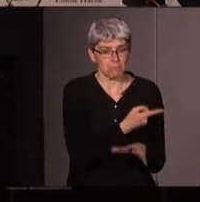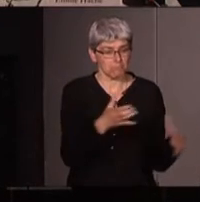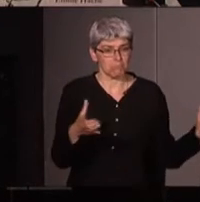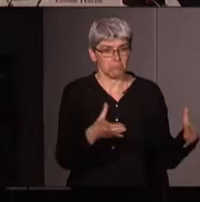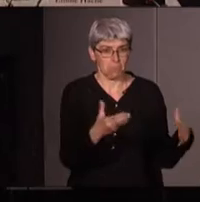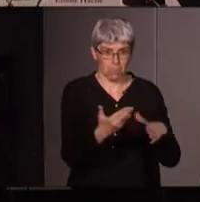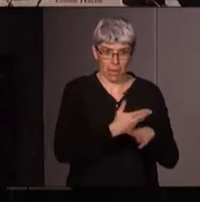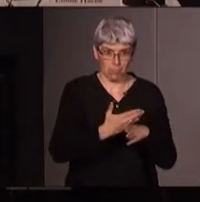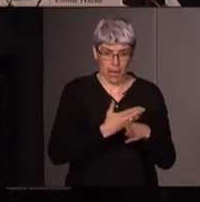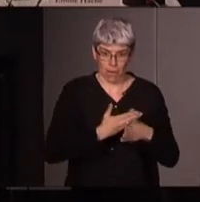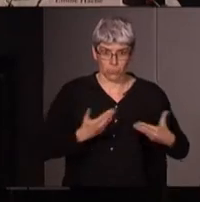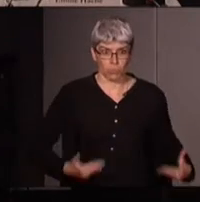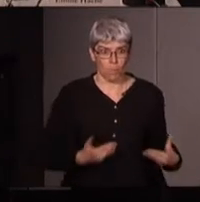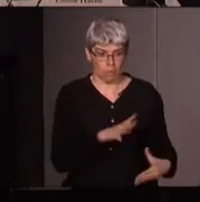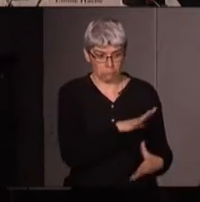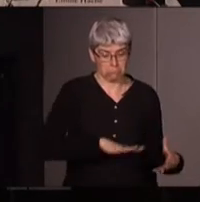prépare activement